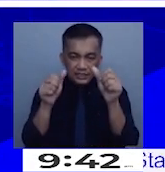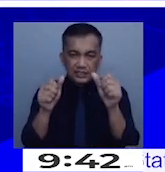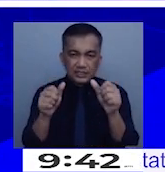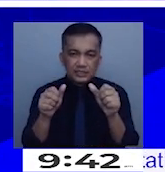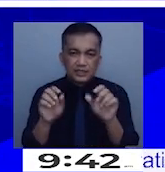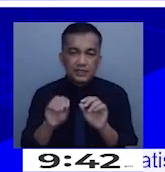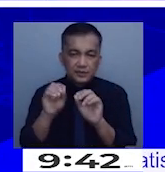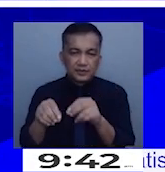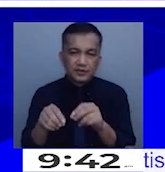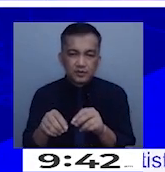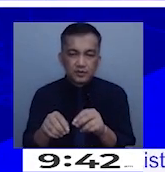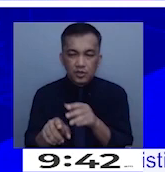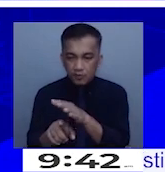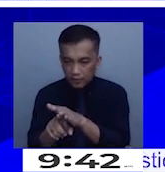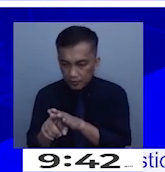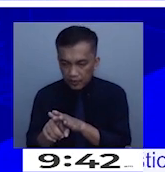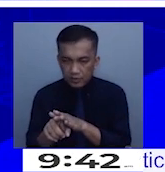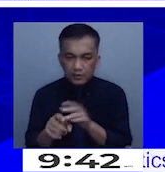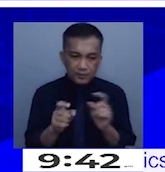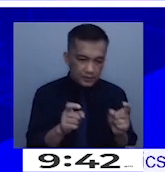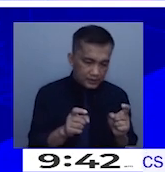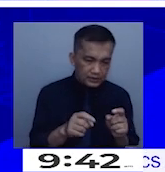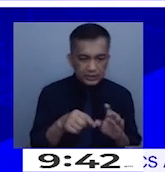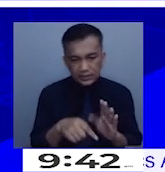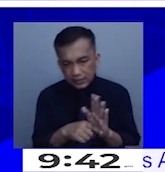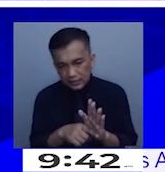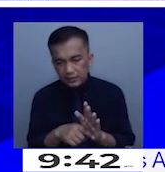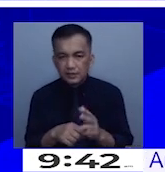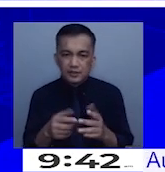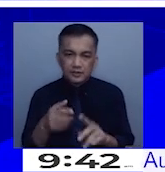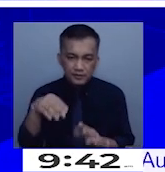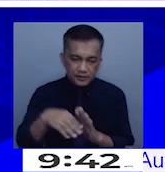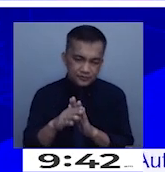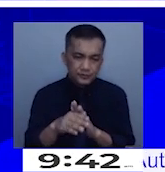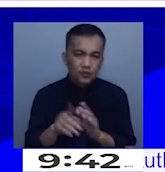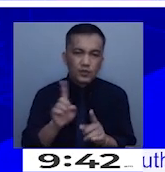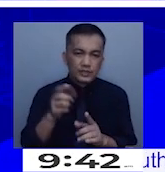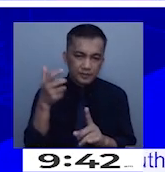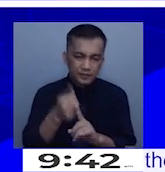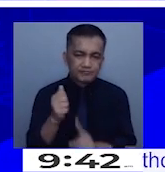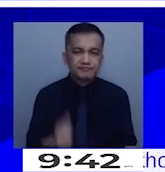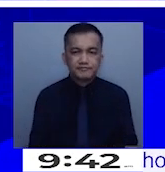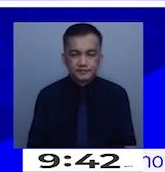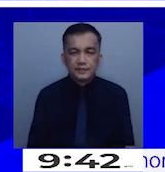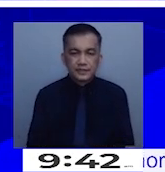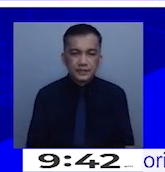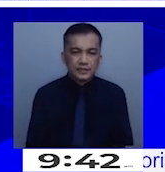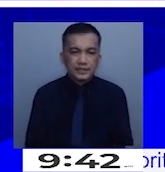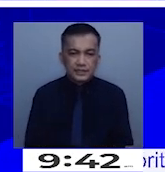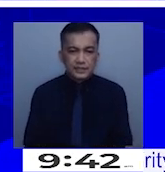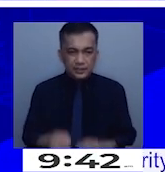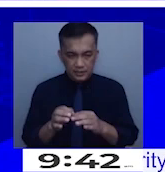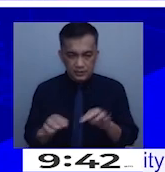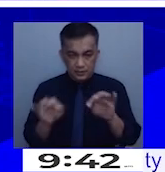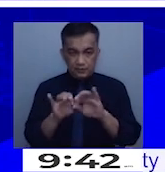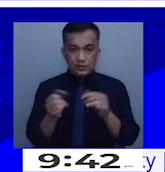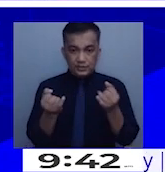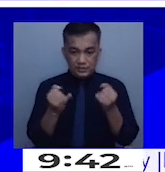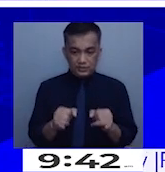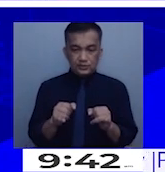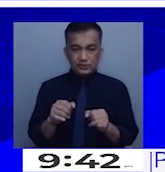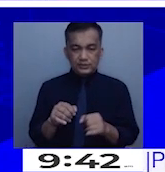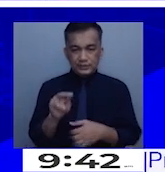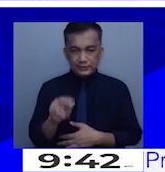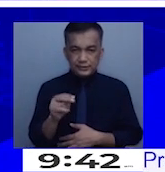Ano yung epekto pag negative yung inflation sa certain items? So, mas ito ay mahalagang usapin at kailangan